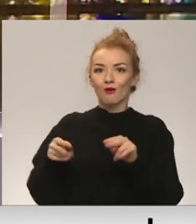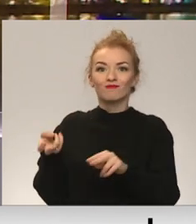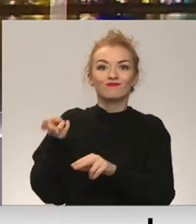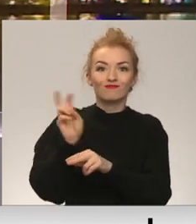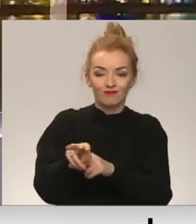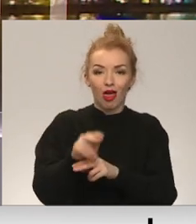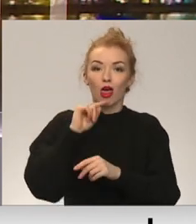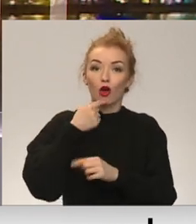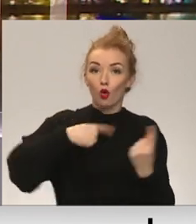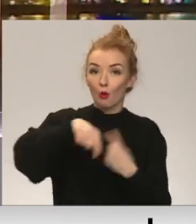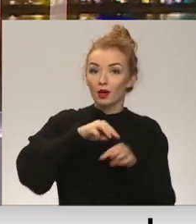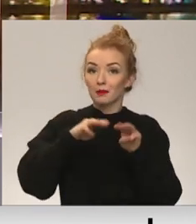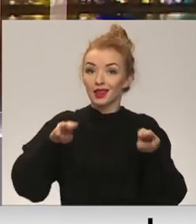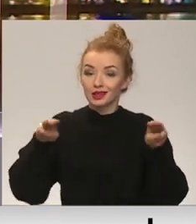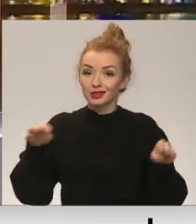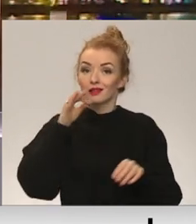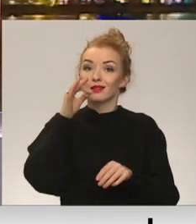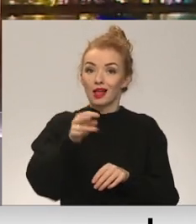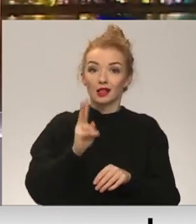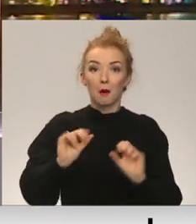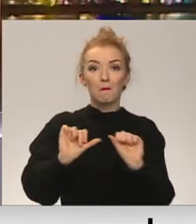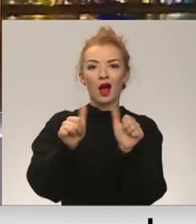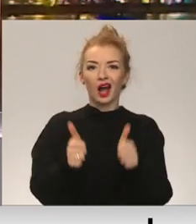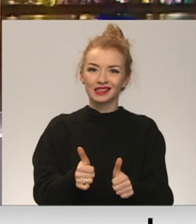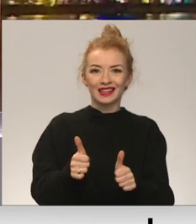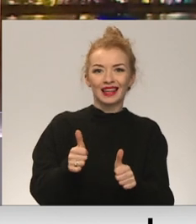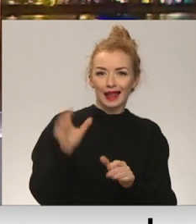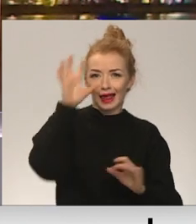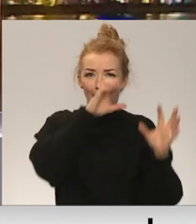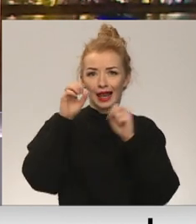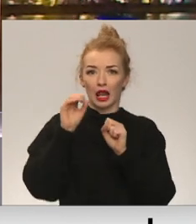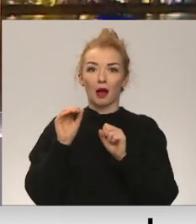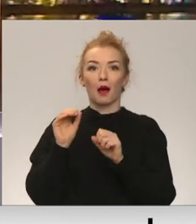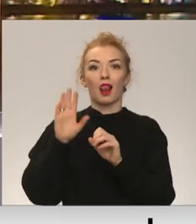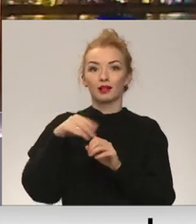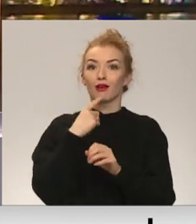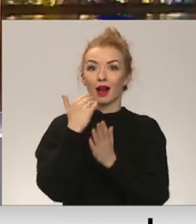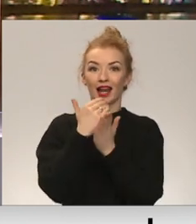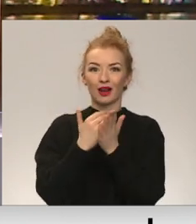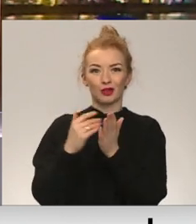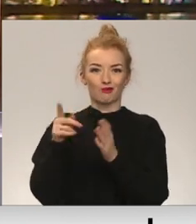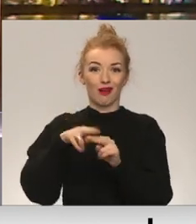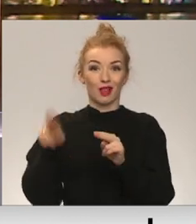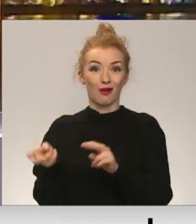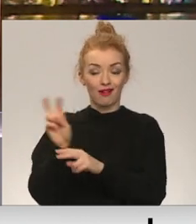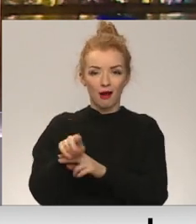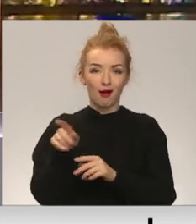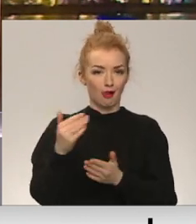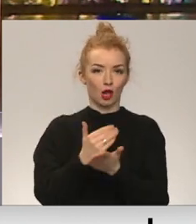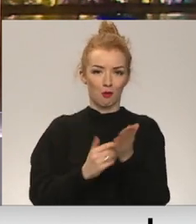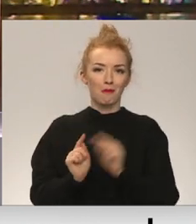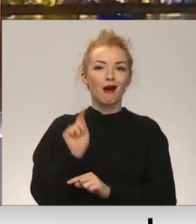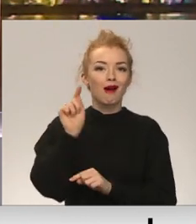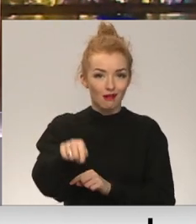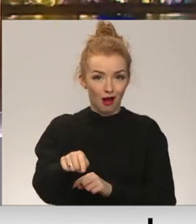ministrīgi toreiz norādīja, ka mākslīgi pielāgojot telpas sarkanēm režīmam, tiek pārkāpts likums. Un to, ka šāda